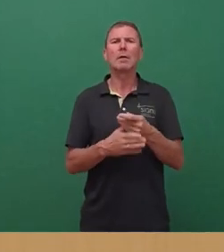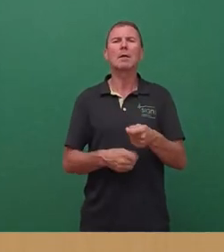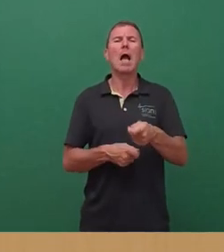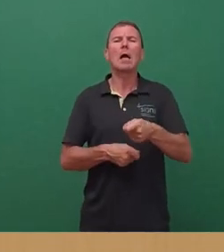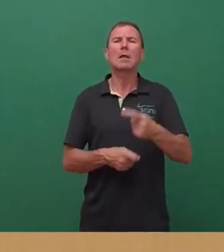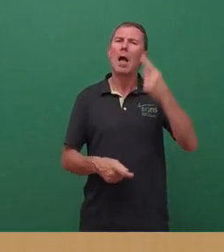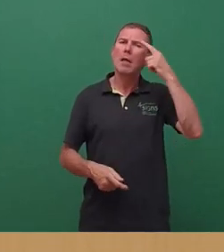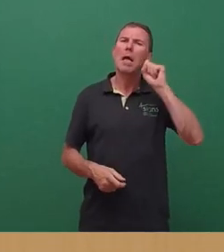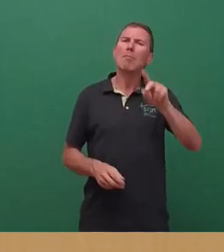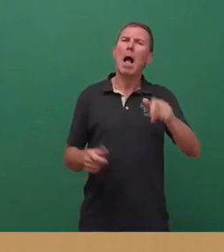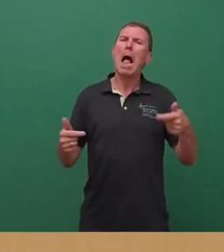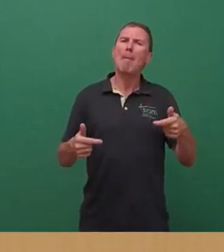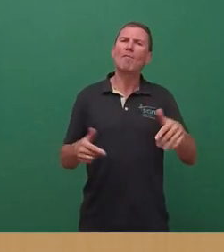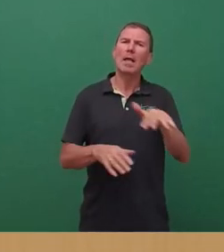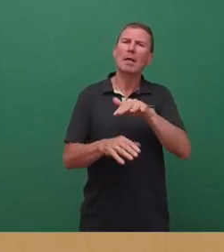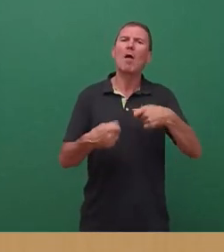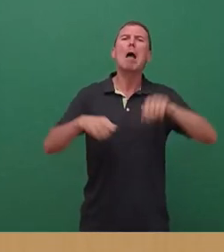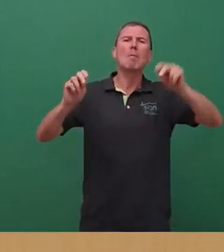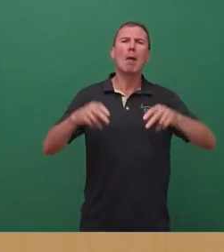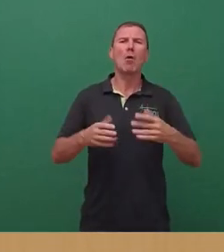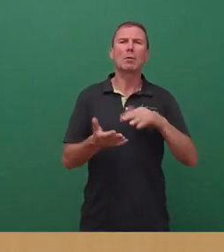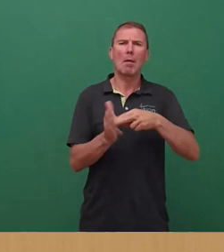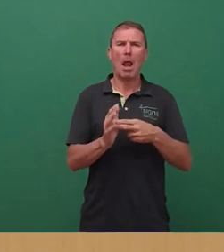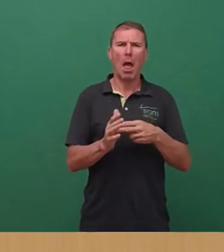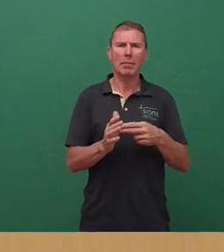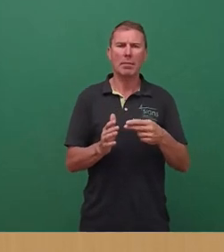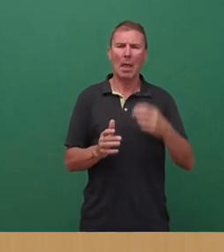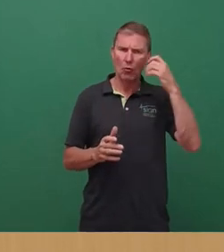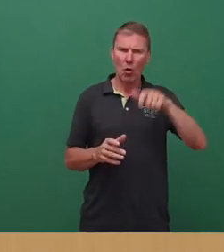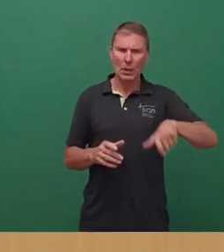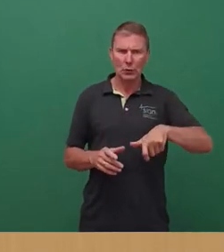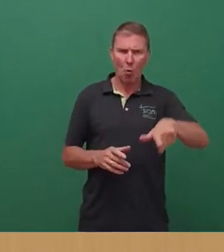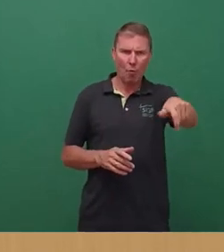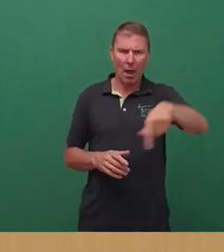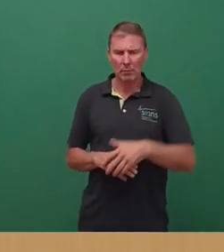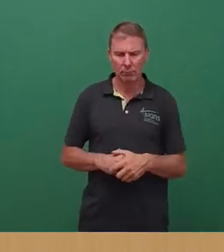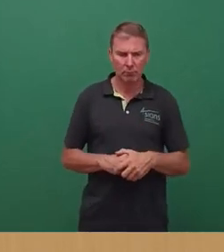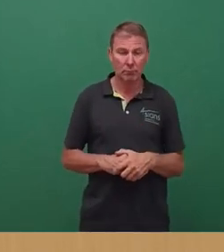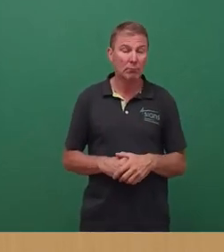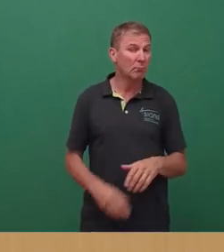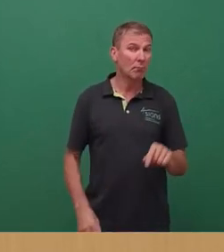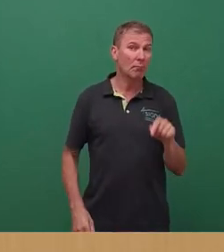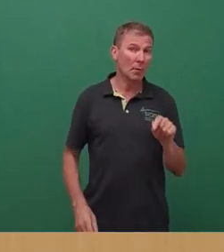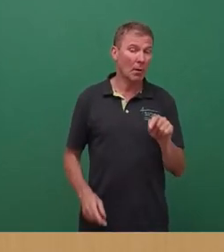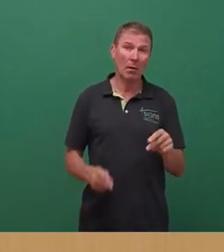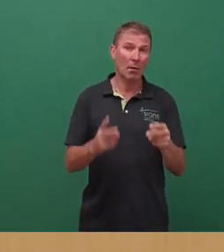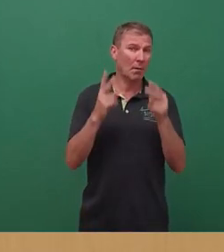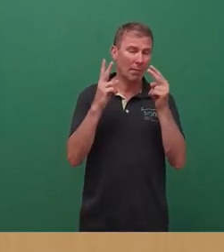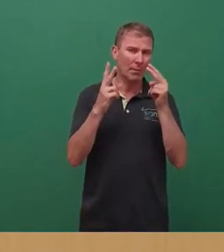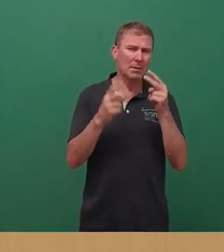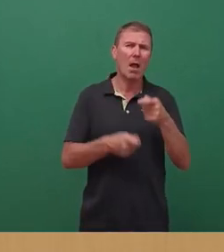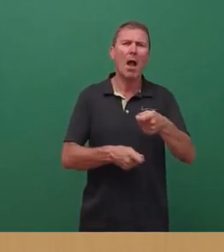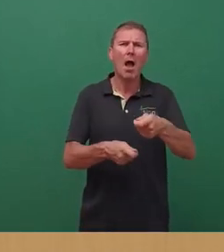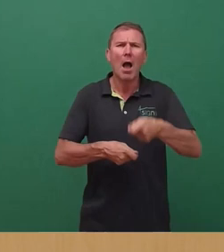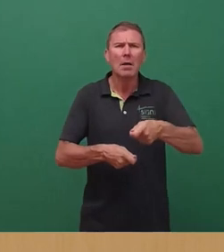Zielstellung für den Bebauungsplan am Königsufer. Da sind ja wesentliche gartengeschichtliche Aspekte